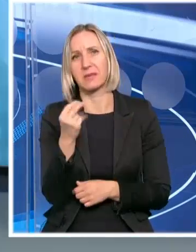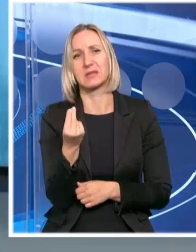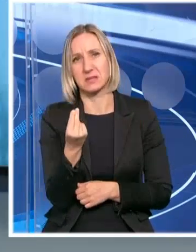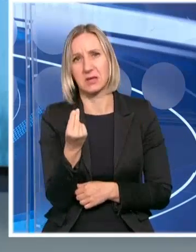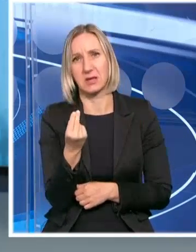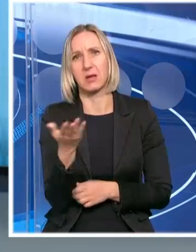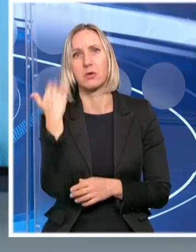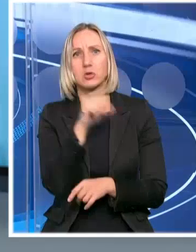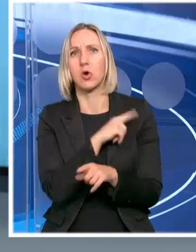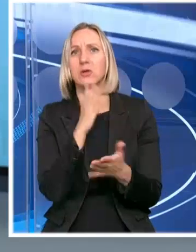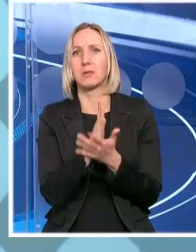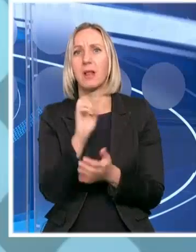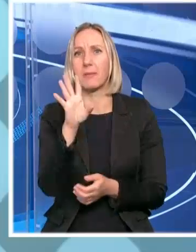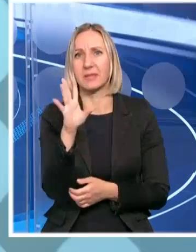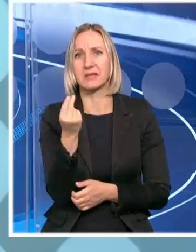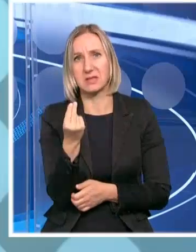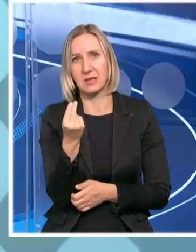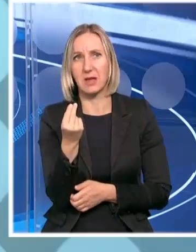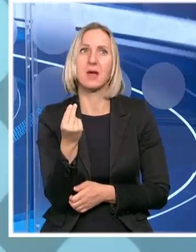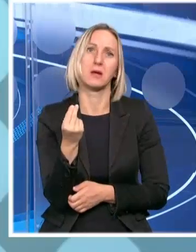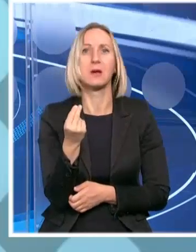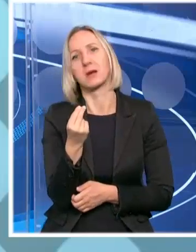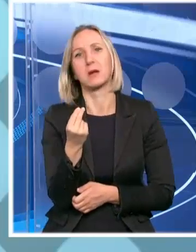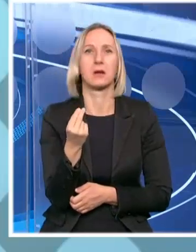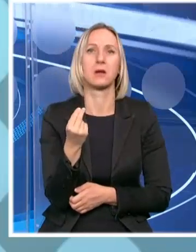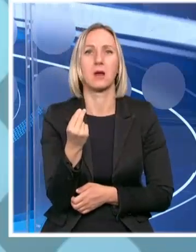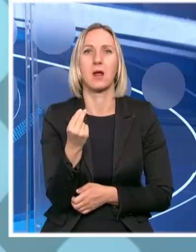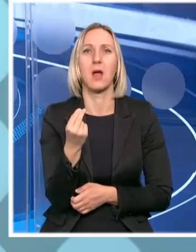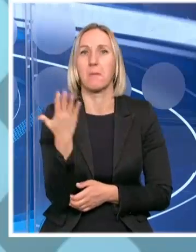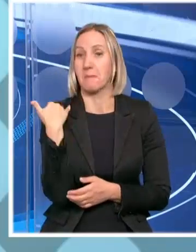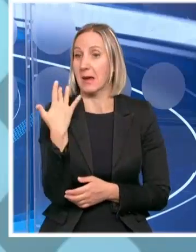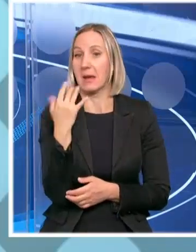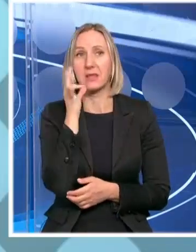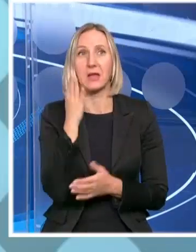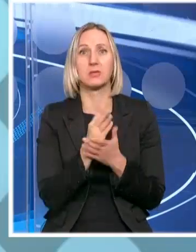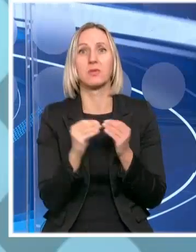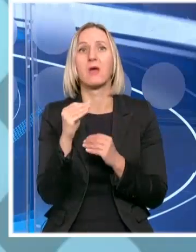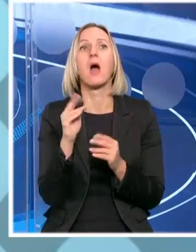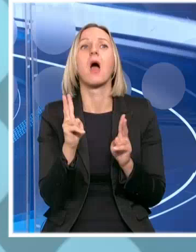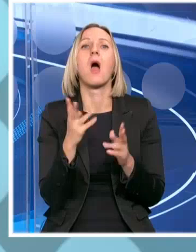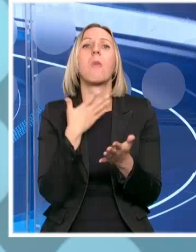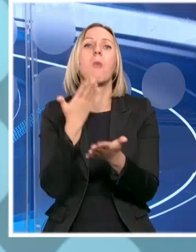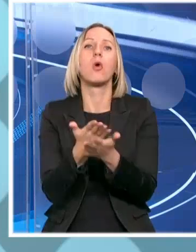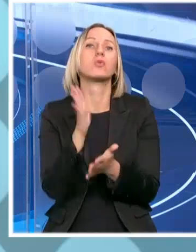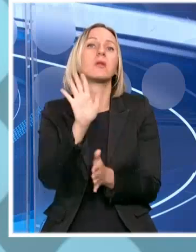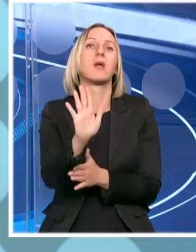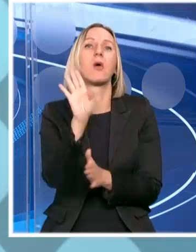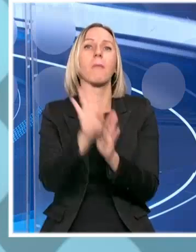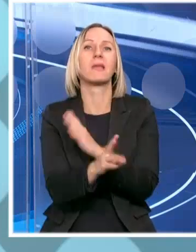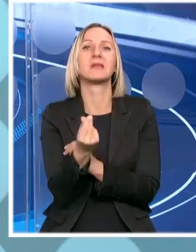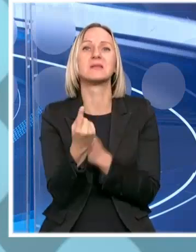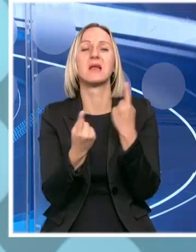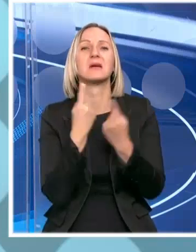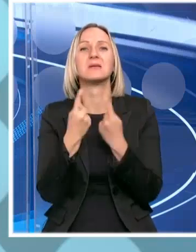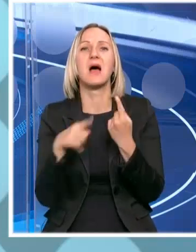Ono je bilo nešto više, ali pazite kako ide ponuda, tako i pada cena u zavisnosti od